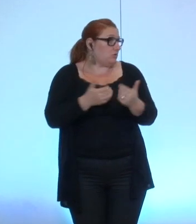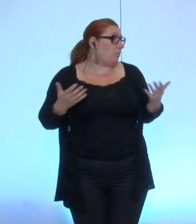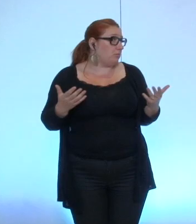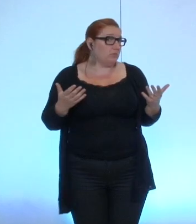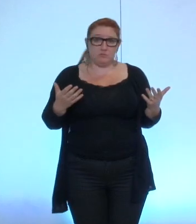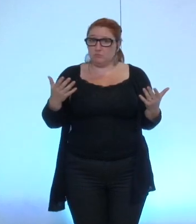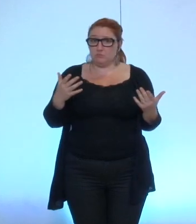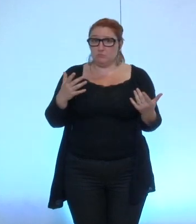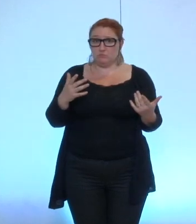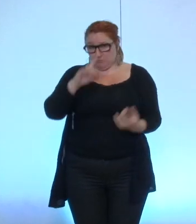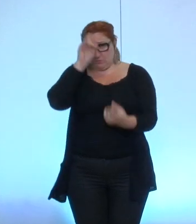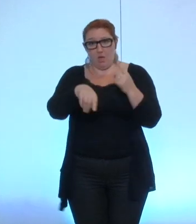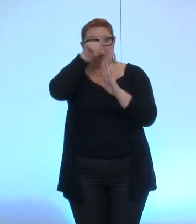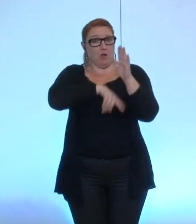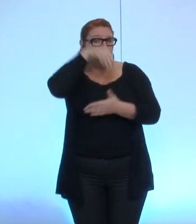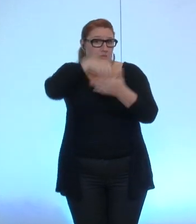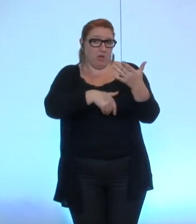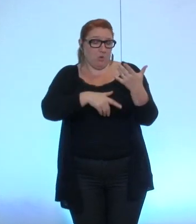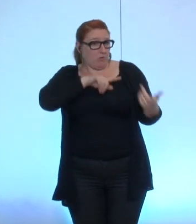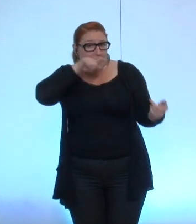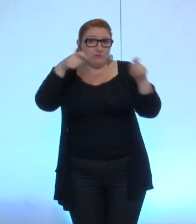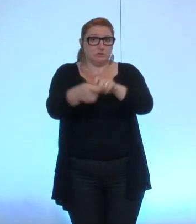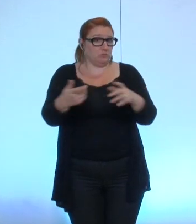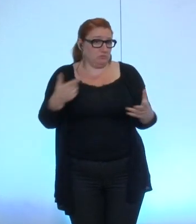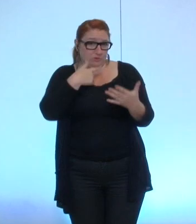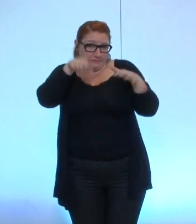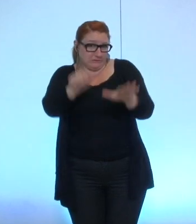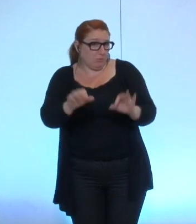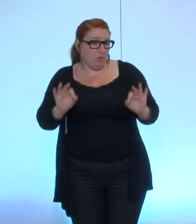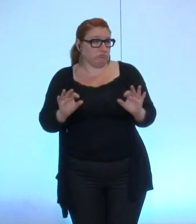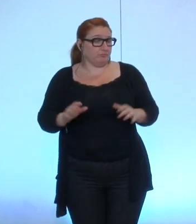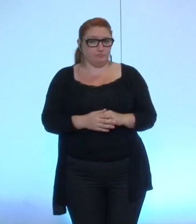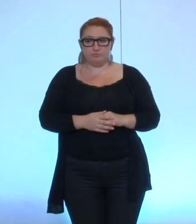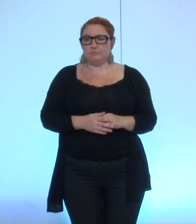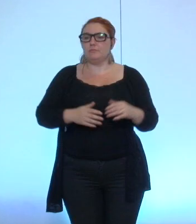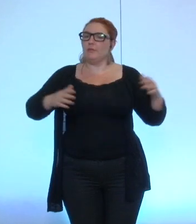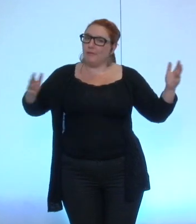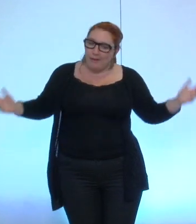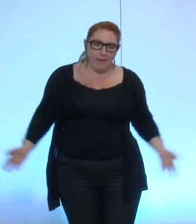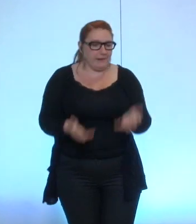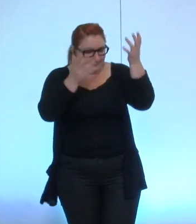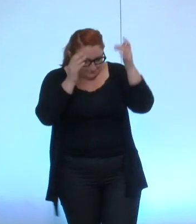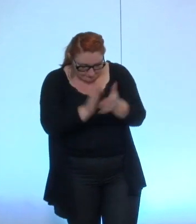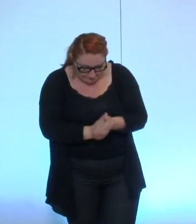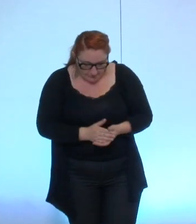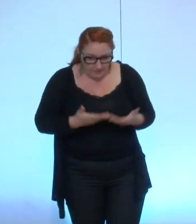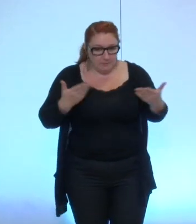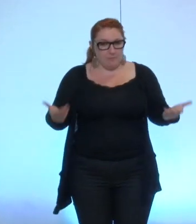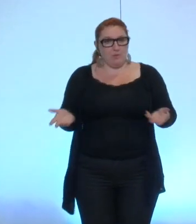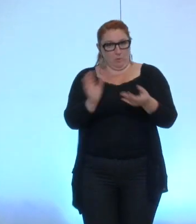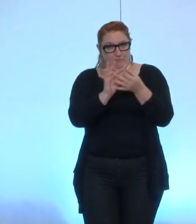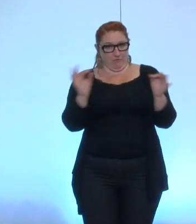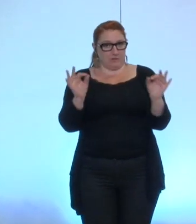pour la révision du règlement intérieur allez donc nous avons donc maintenant une rédaction